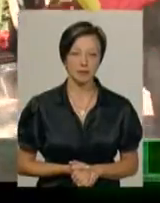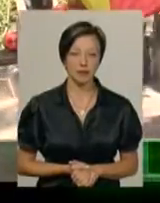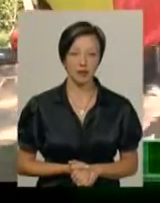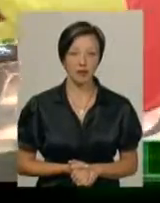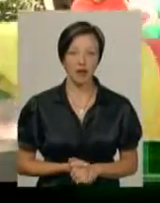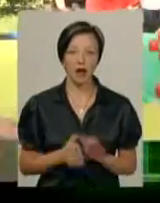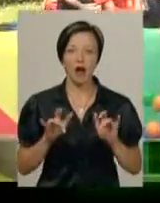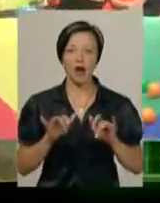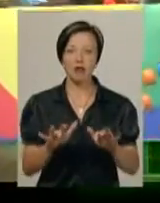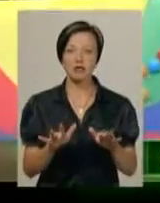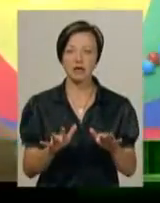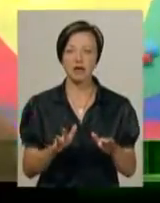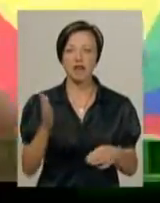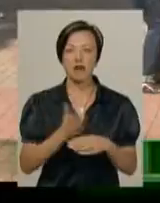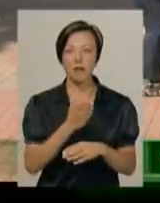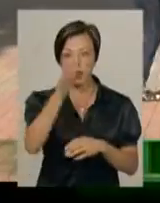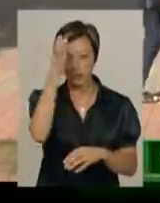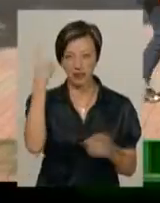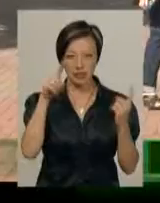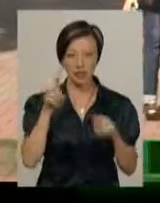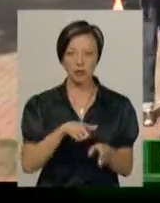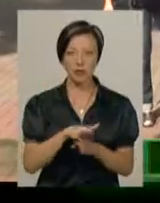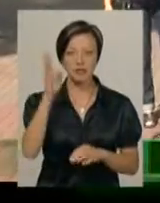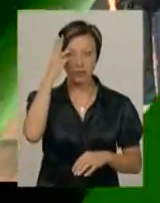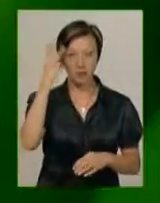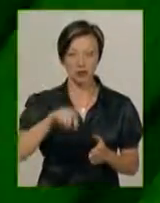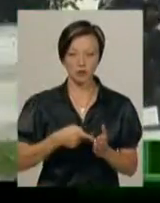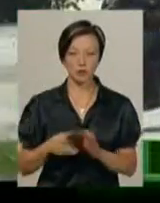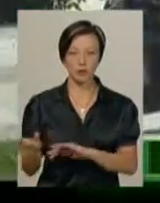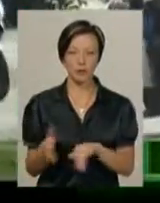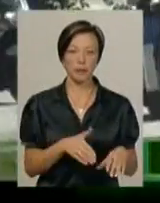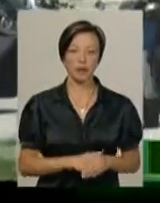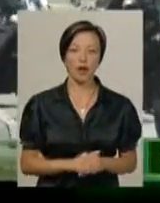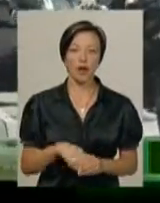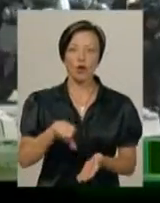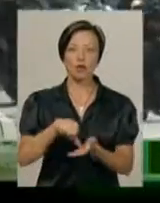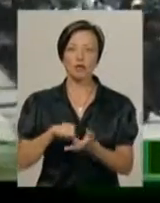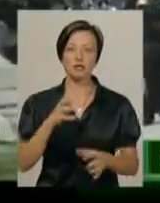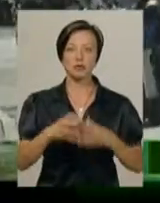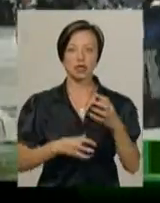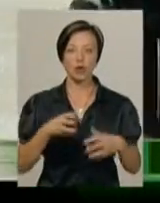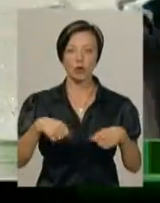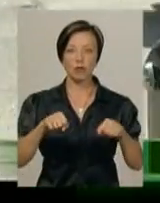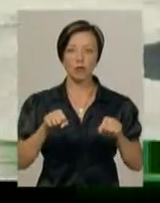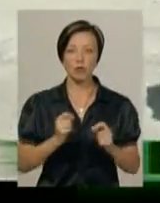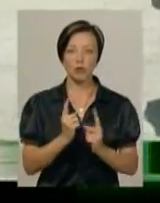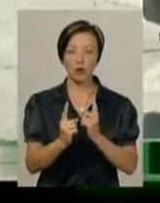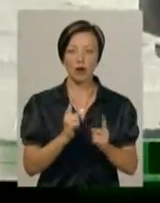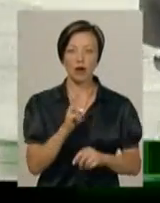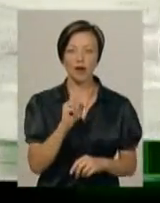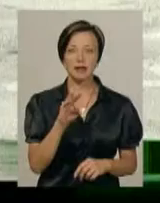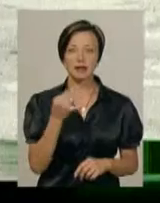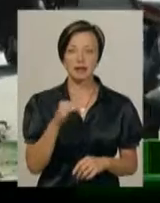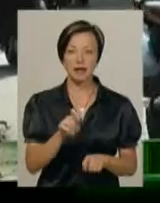Акція «Фабрика освітніх ідей» відбулася в Хмельницькому. Учасники міжнародного мотопробігу «Катинський